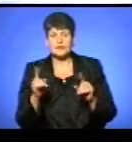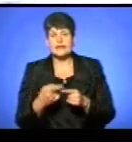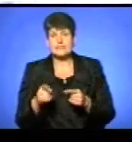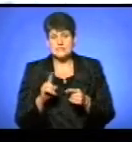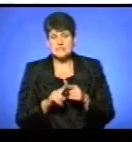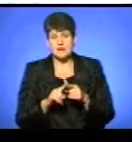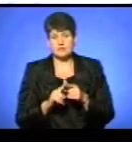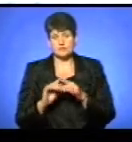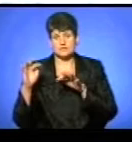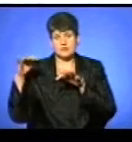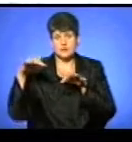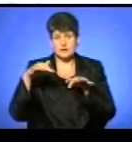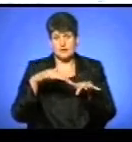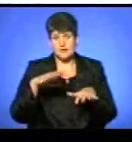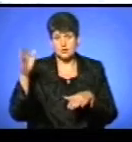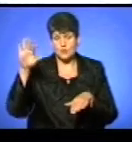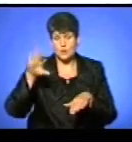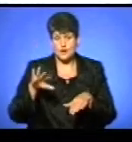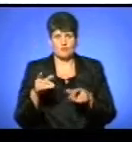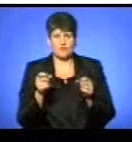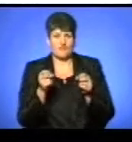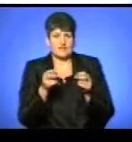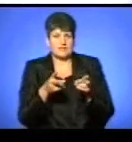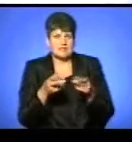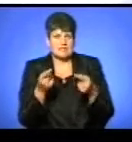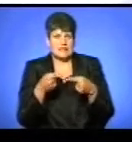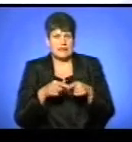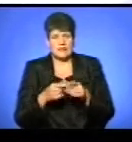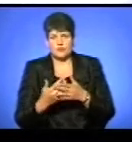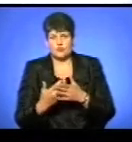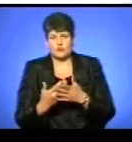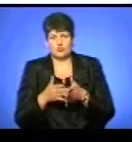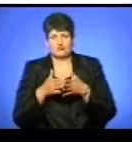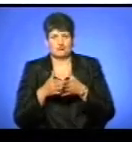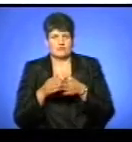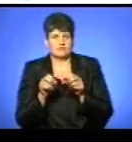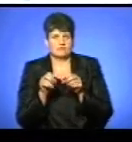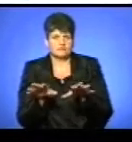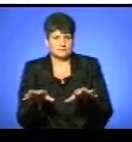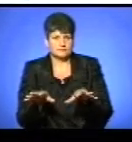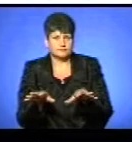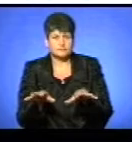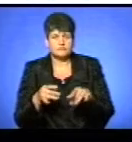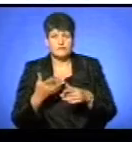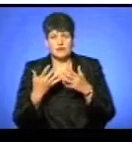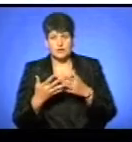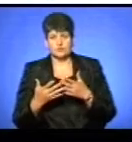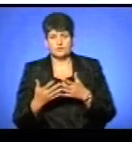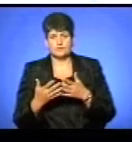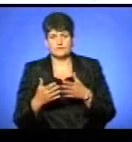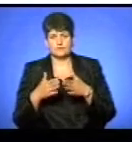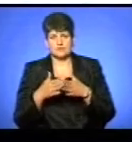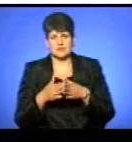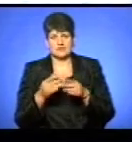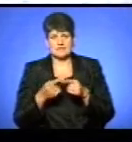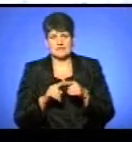десь з гори, або викид з якоїсь техніки, або з якихось човнів. Ну, якщо із човнів, то це не сучасні човни, якісь